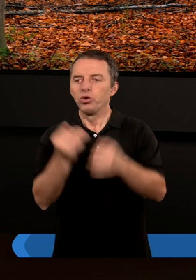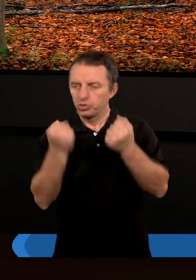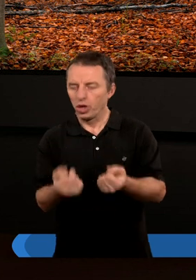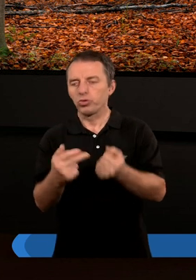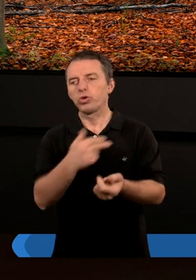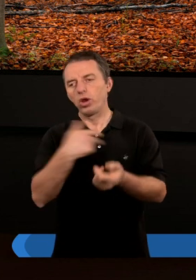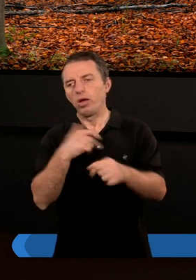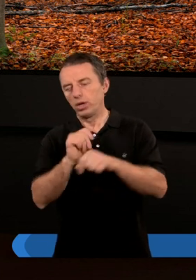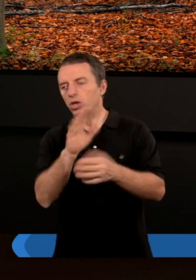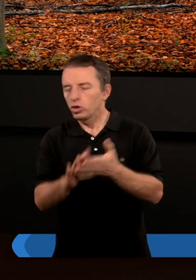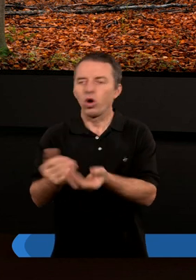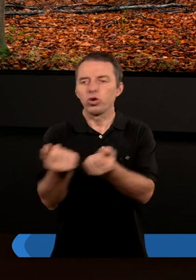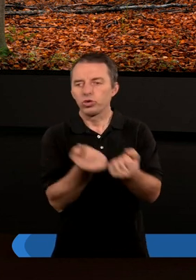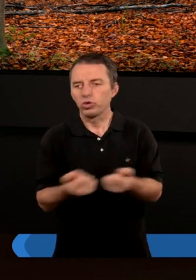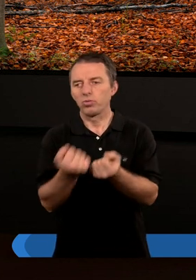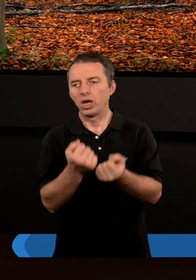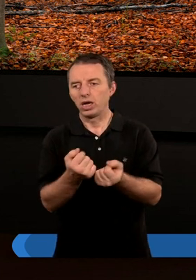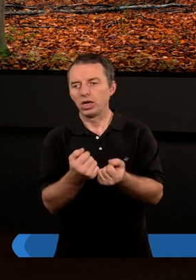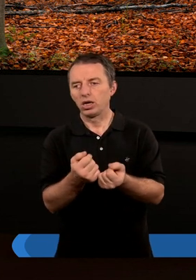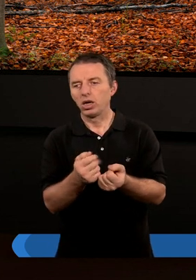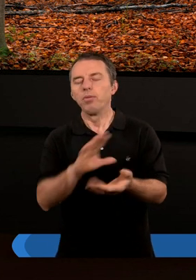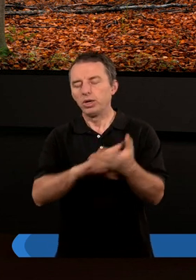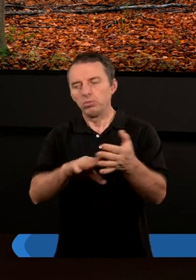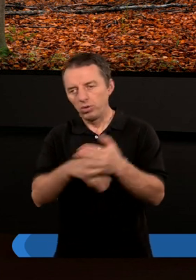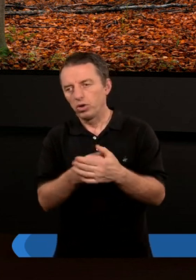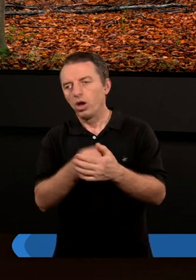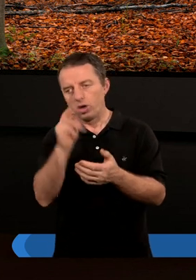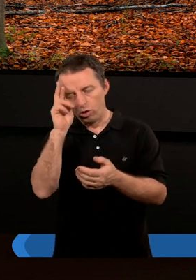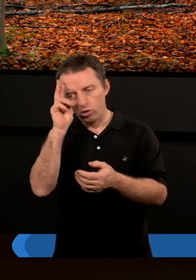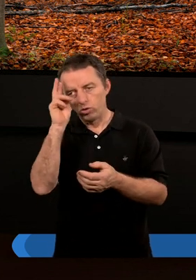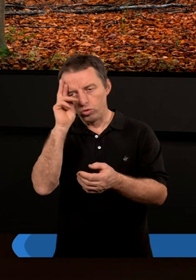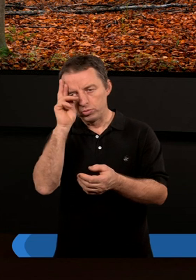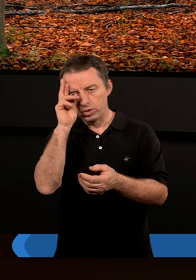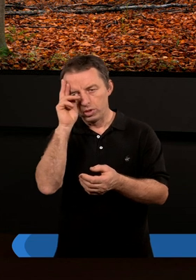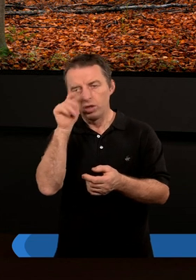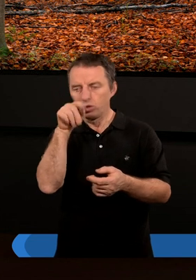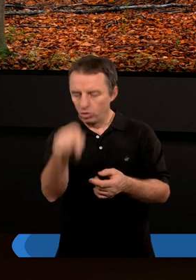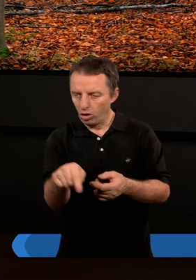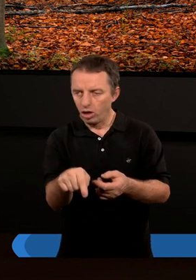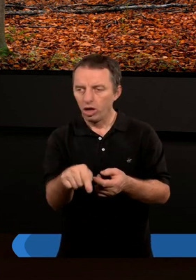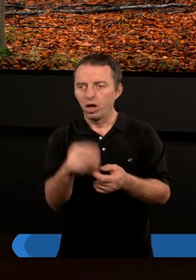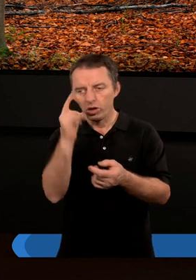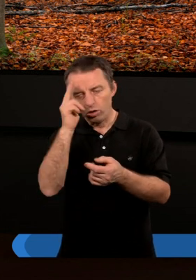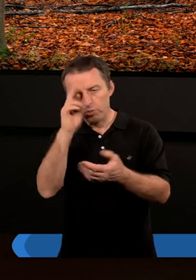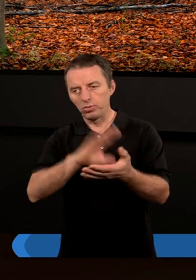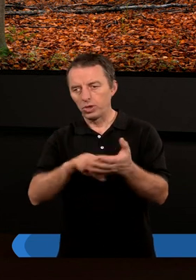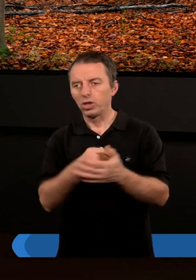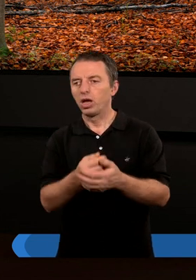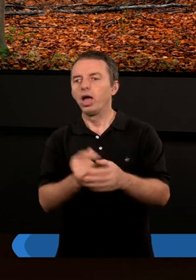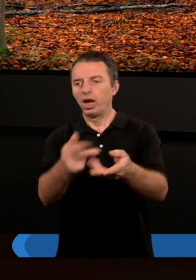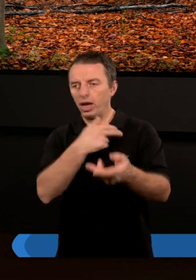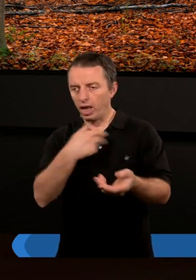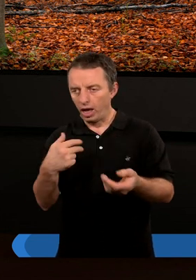które ciężko nam jest dotrzymać. I Biblia to rozumie, autorzy biblijni to rozumieją,